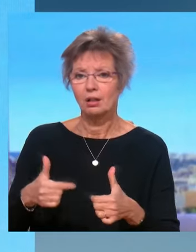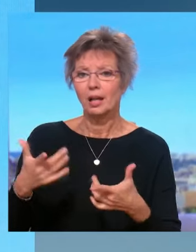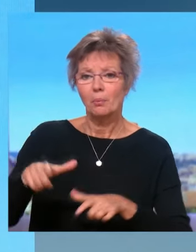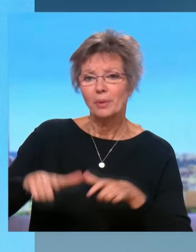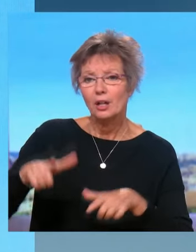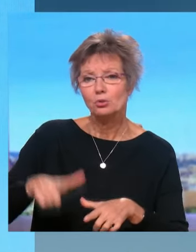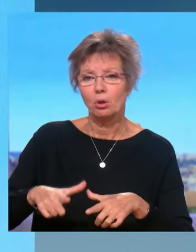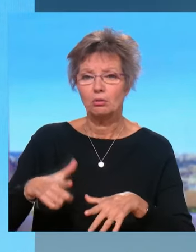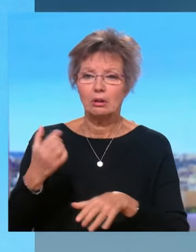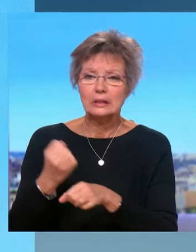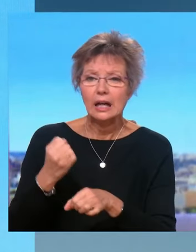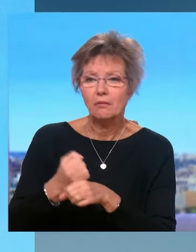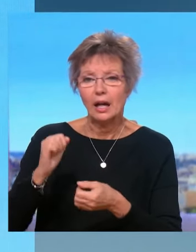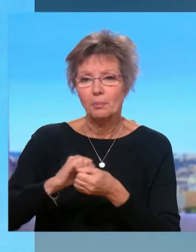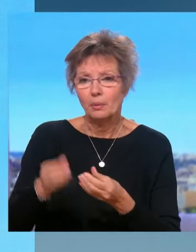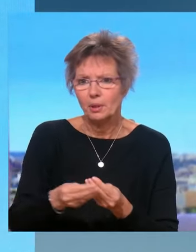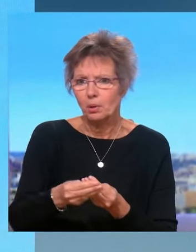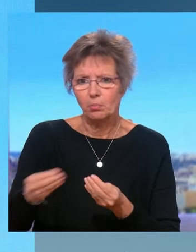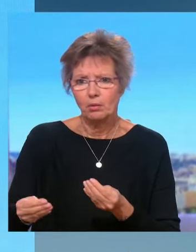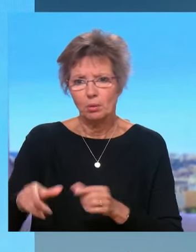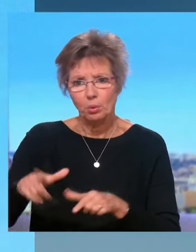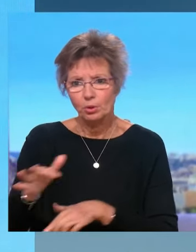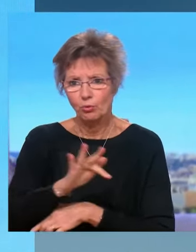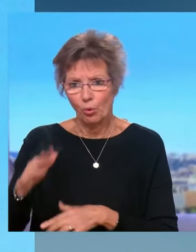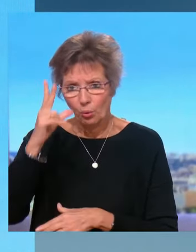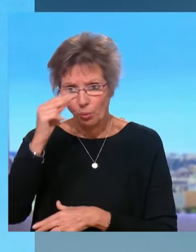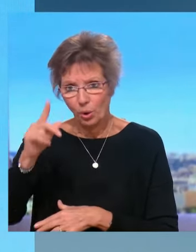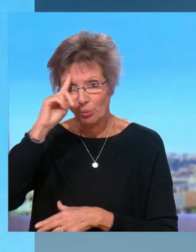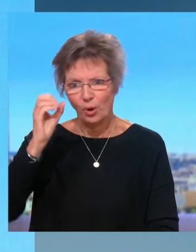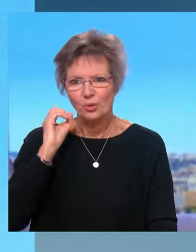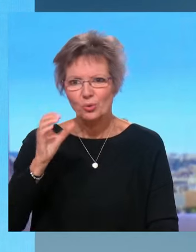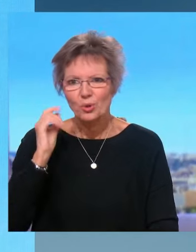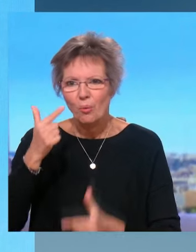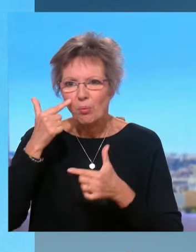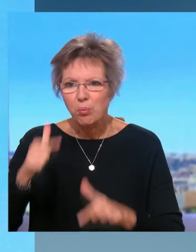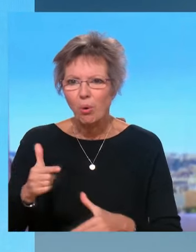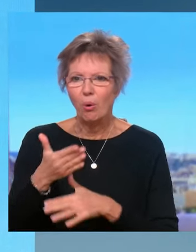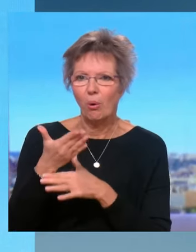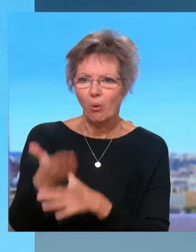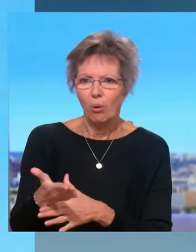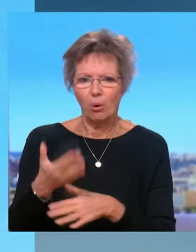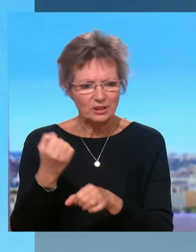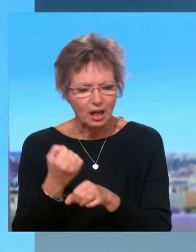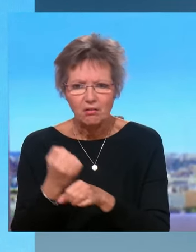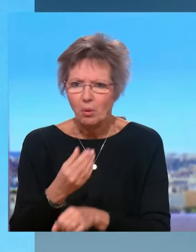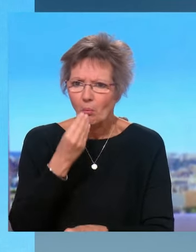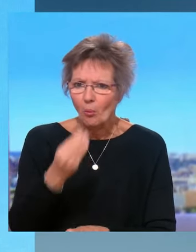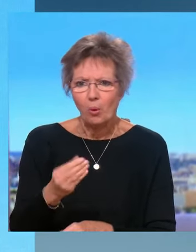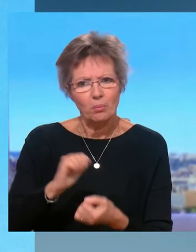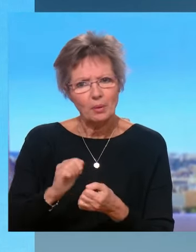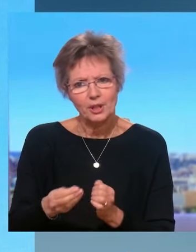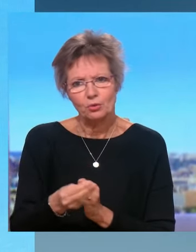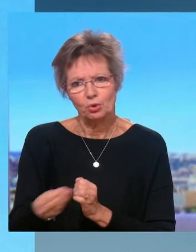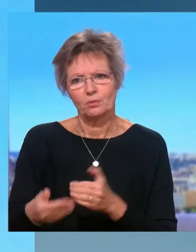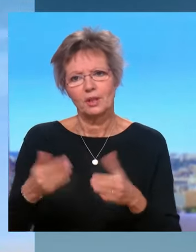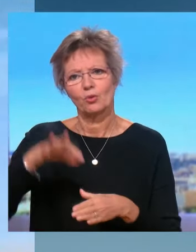des travailleurs dans les métiers en tension que les Français comprennent. Ils les voient au quotidien et ils ont recours à leurs services. Donc, maintenant, je pense qu'il est temps de voter.